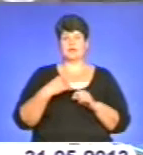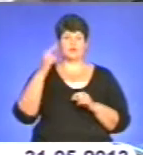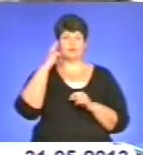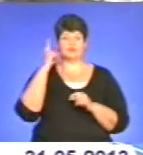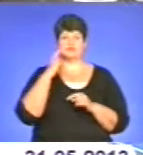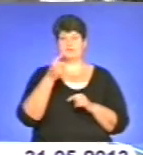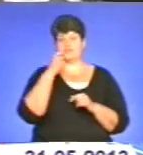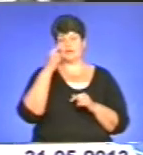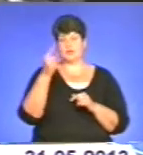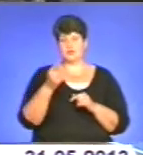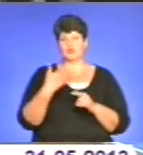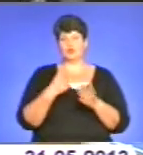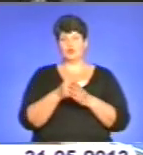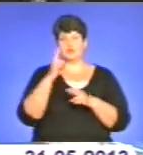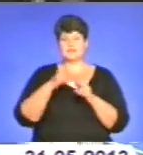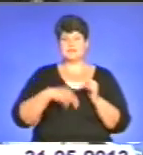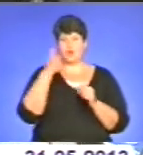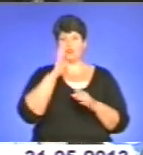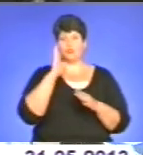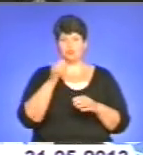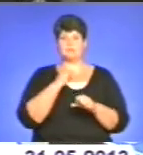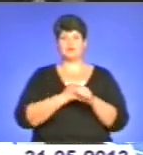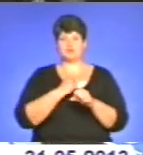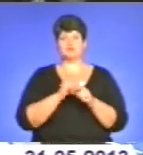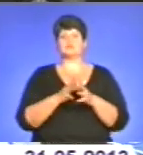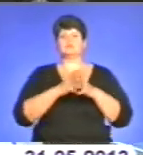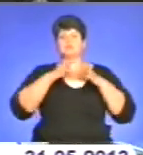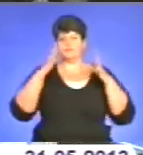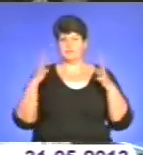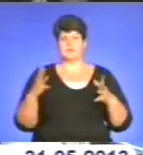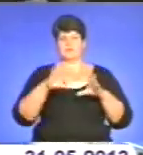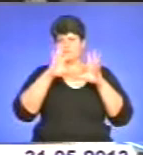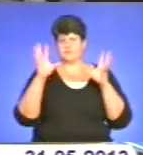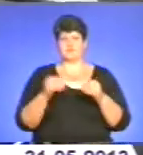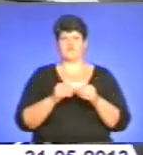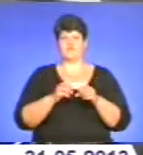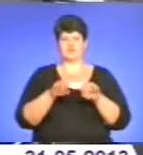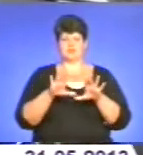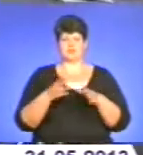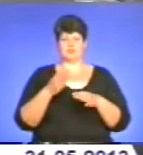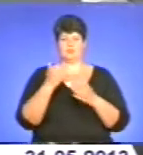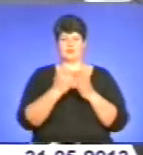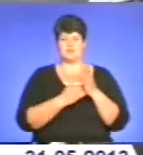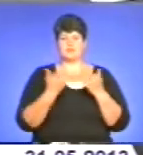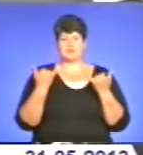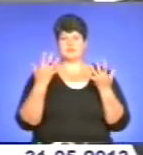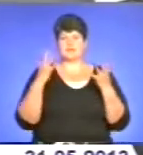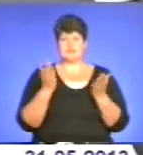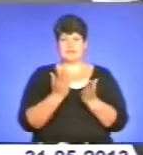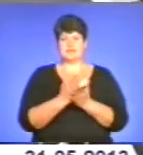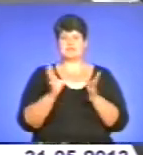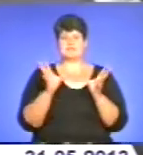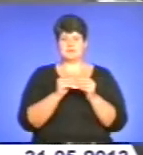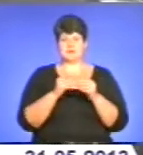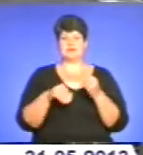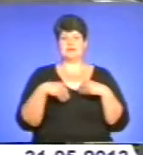до кінця року будемо працювати, щоб по максимуму вирішити цю програму. У нас сьогодні є спільне задання, це забезпечити якісне